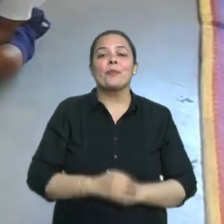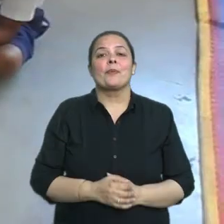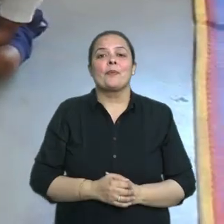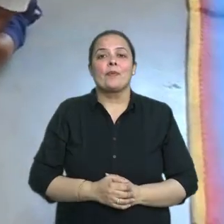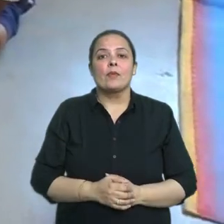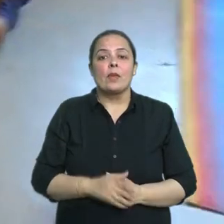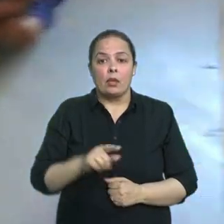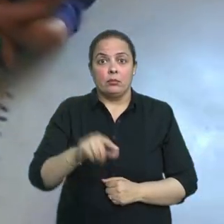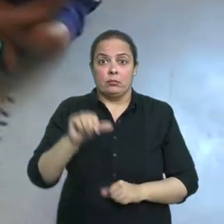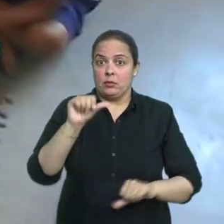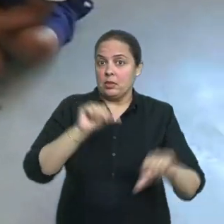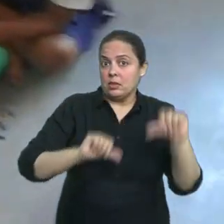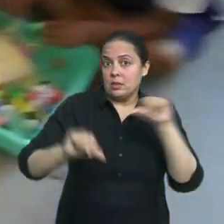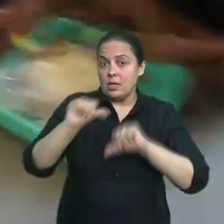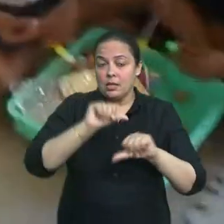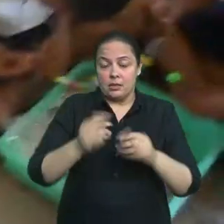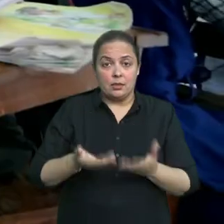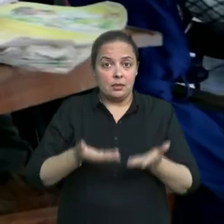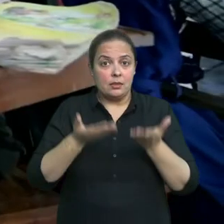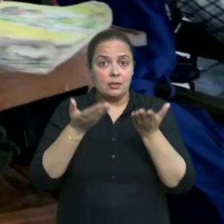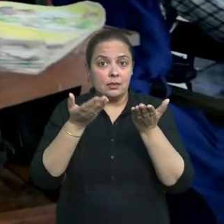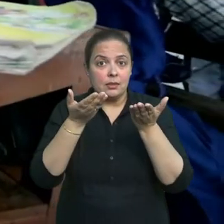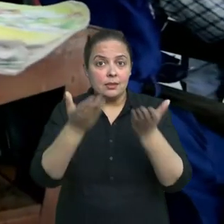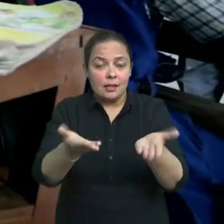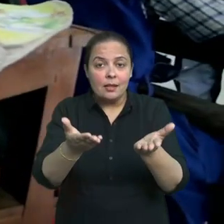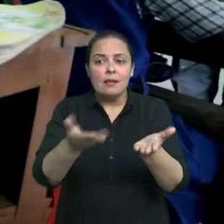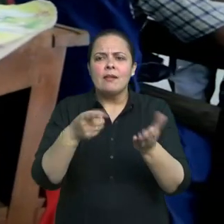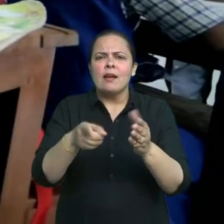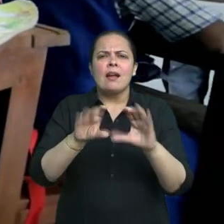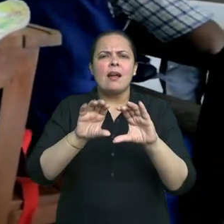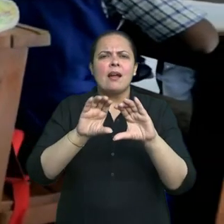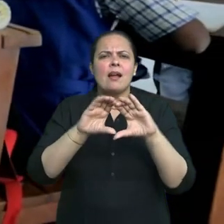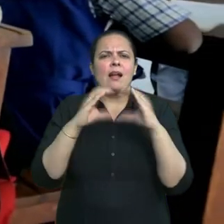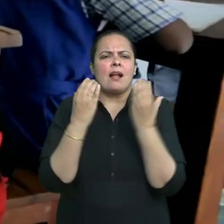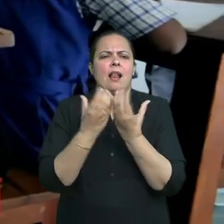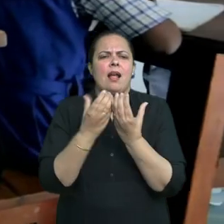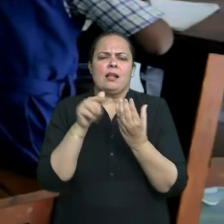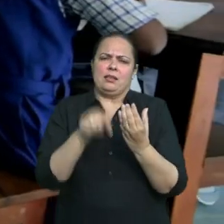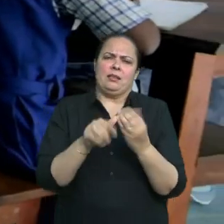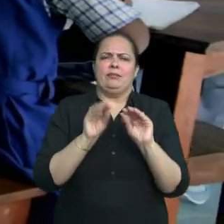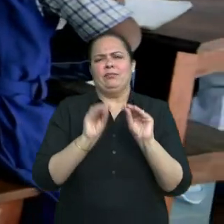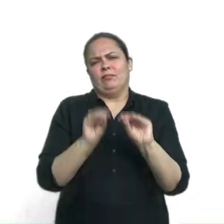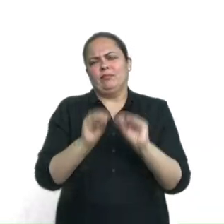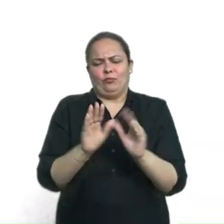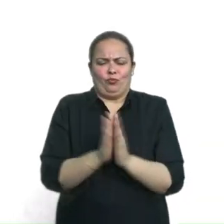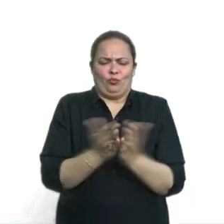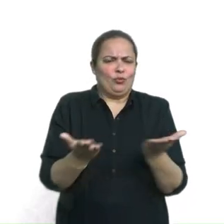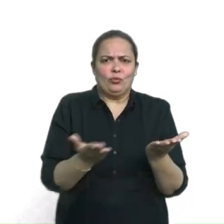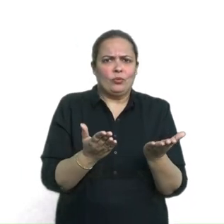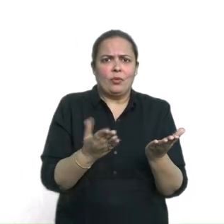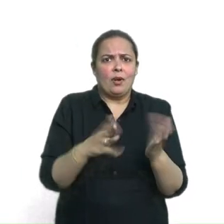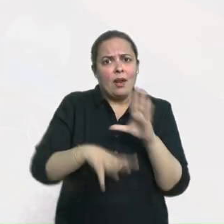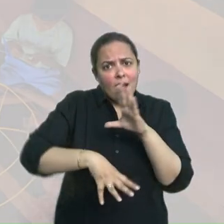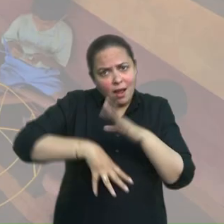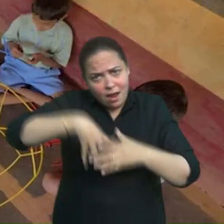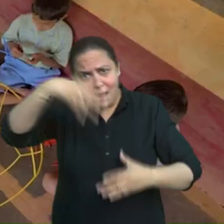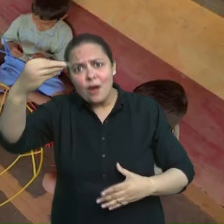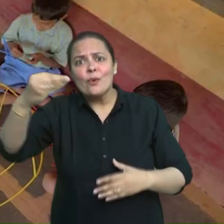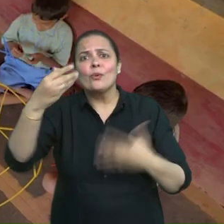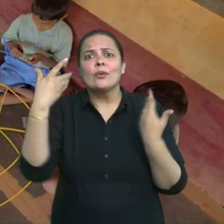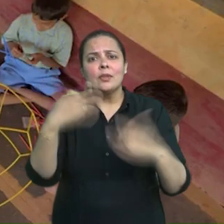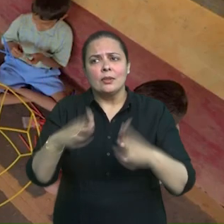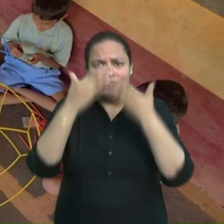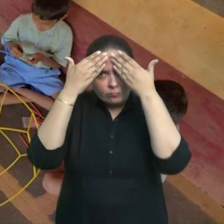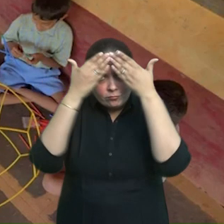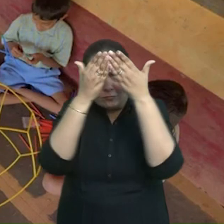सीखने के अफसर देंगे इसके साथ स्वयम अपने हाथों से रचनात्मक और सुरजनात्मक क्रिया कलाप करते